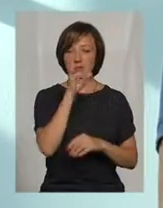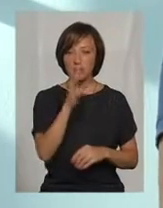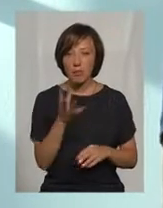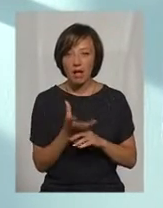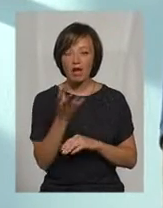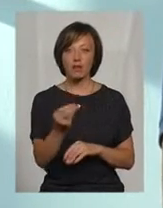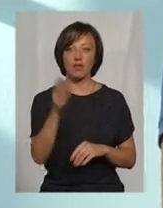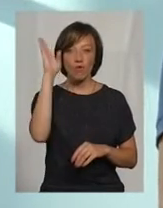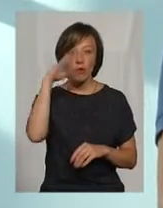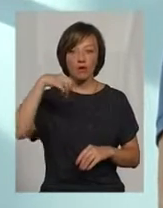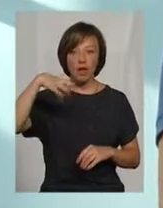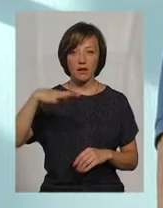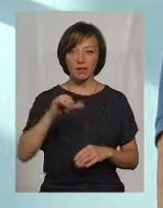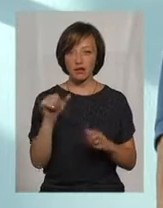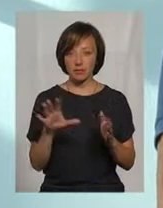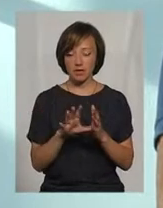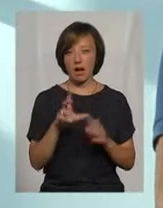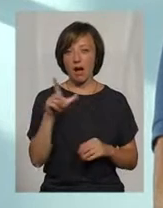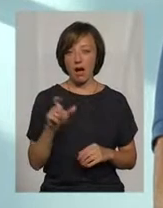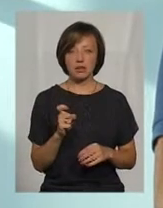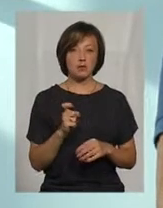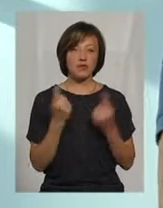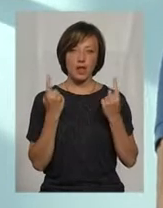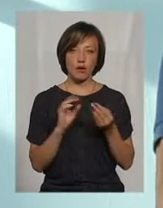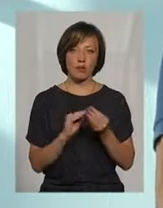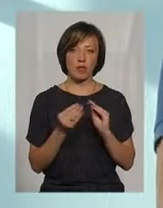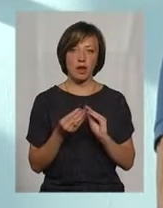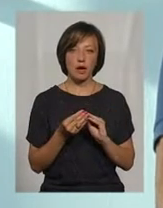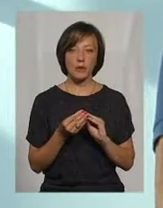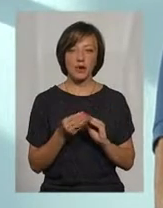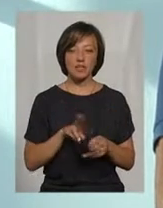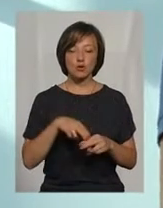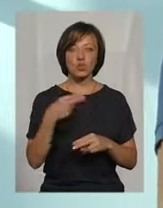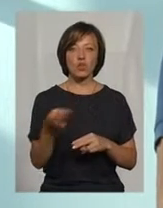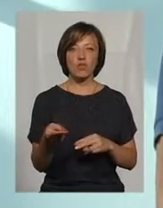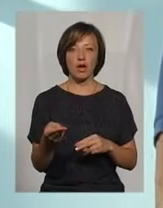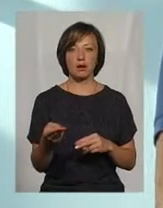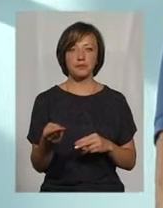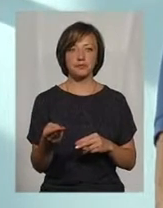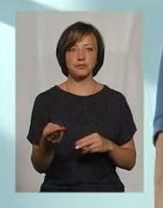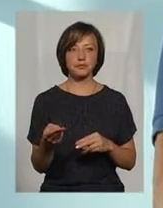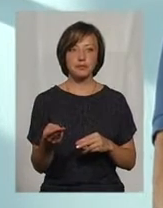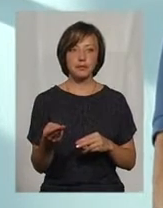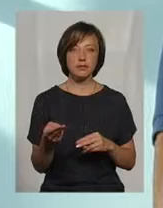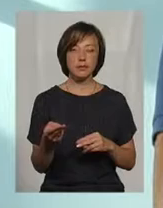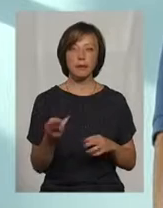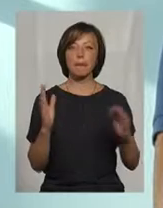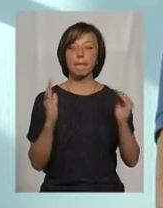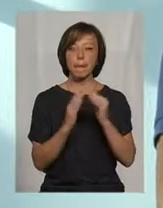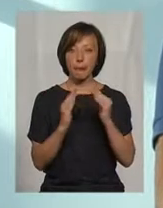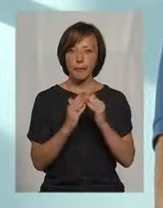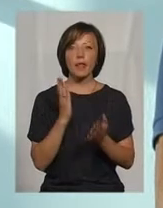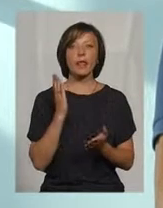електрику, воду, І тому дуже великі проблеми від складування, тому що будинок